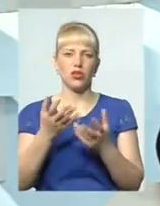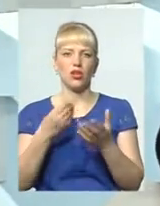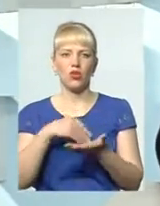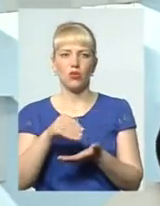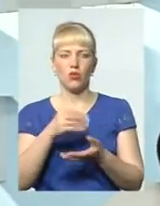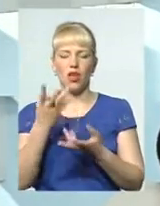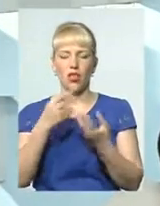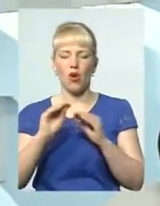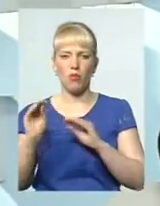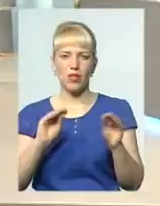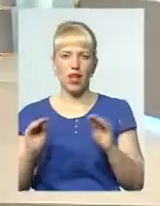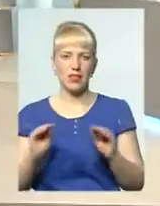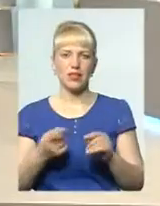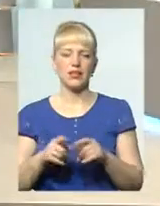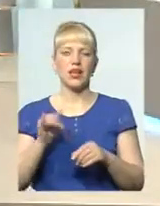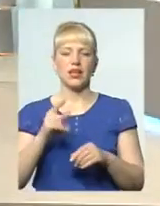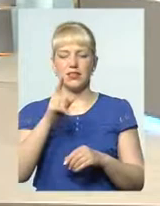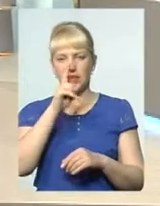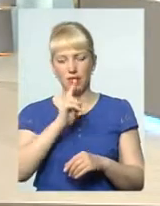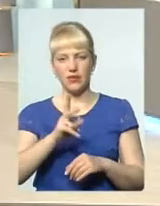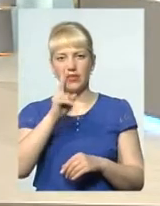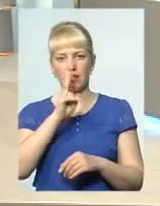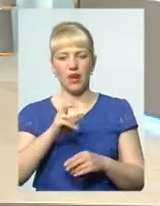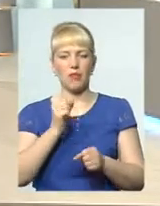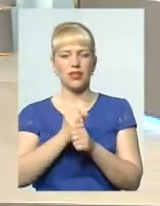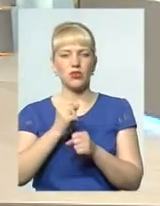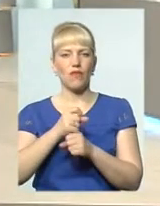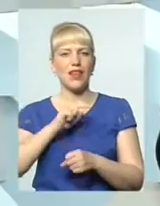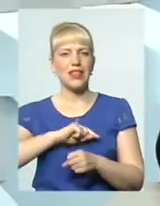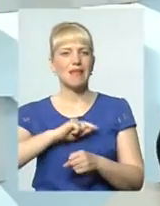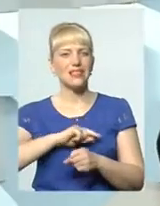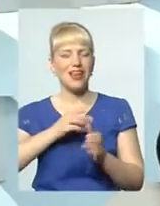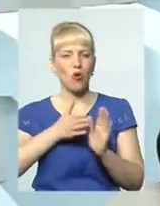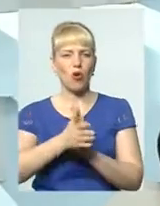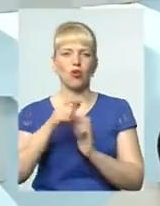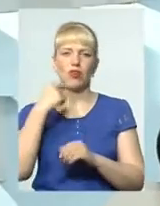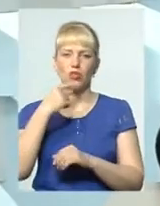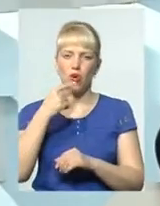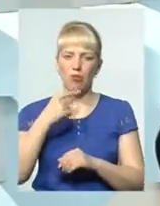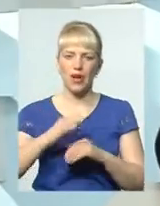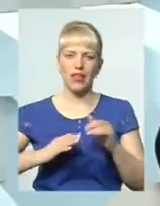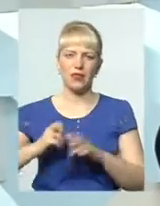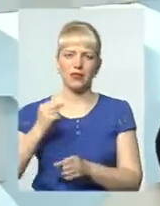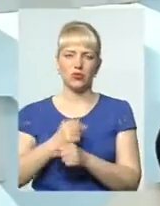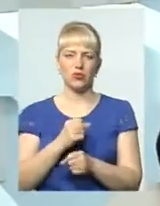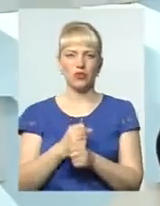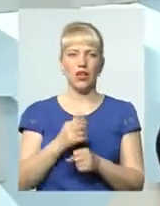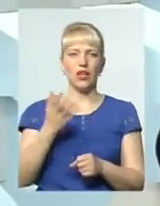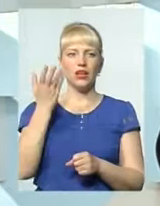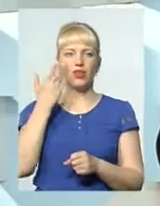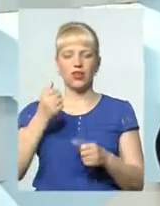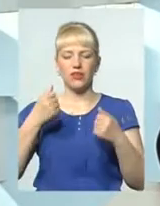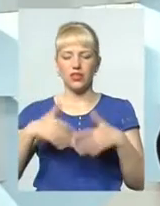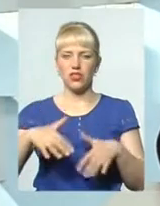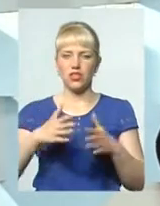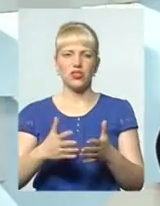коли приходили, працювали психологи, працювали психологи, працювали логопеди, працювали справді. І коли ми, подврачаючи